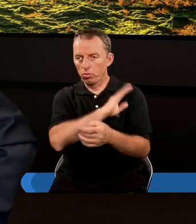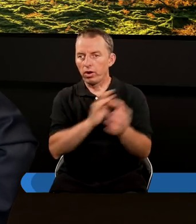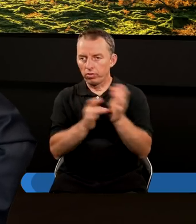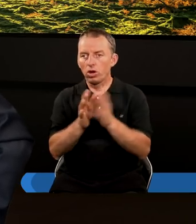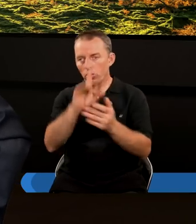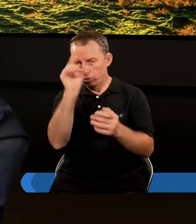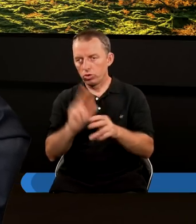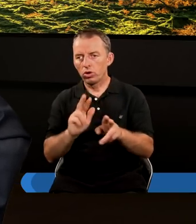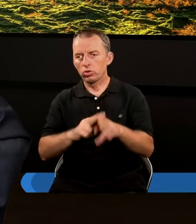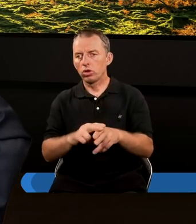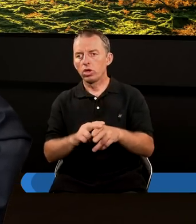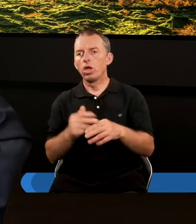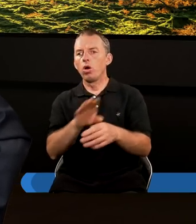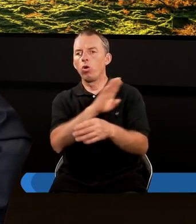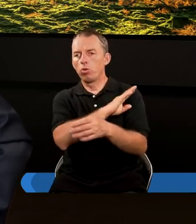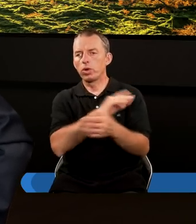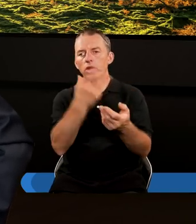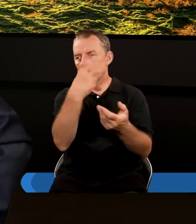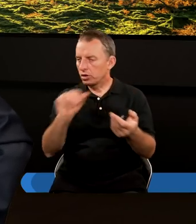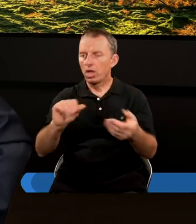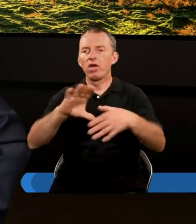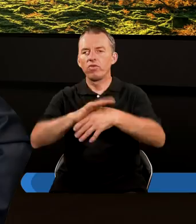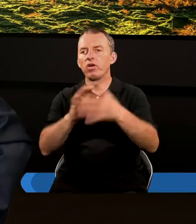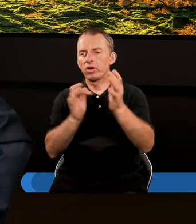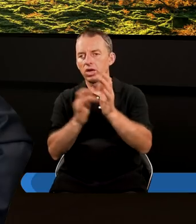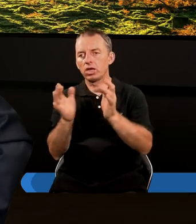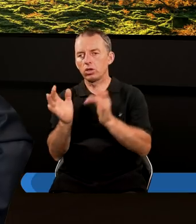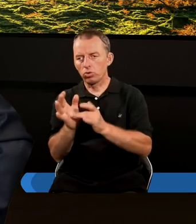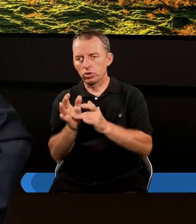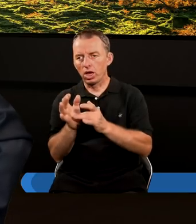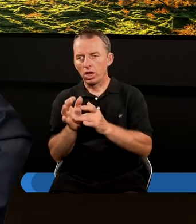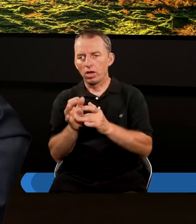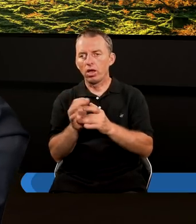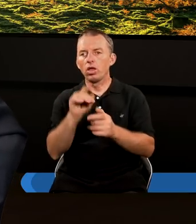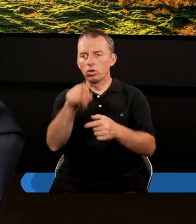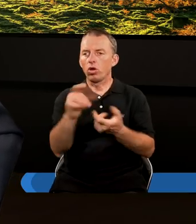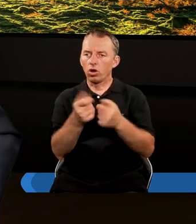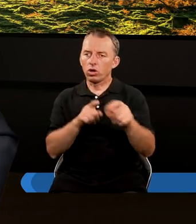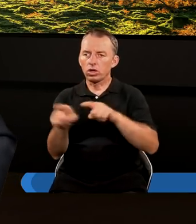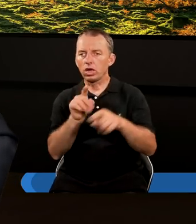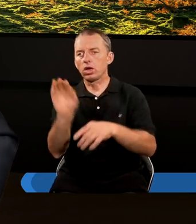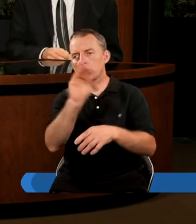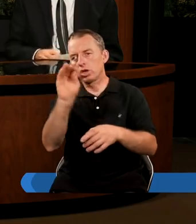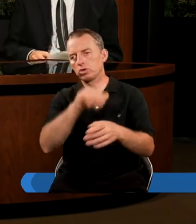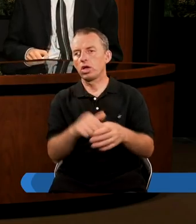Chrystusie i są ludzie, którzy umarli nie w Chrystusie. Tak? Co to może oznaczać jeszcze?